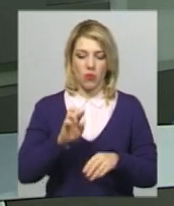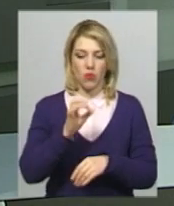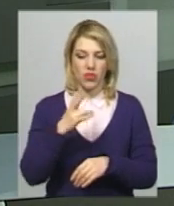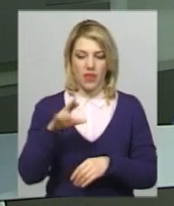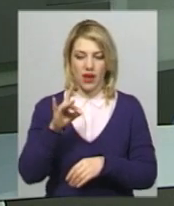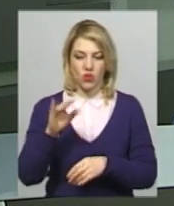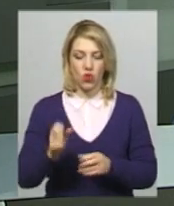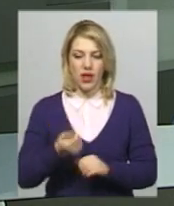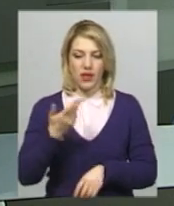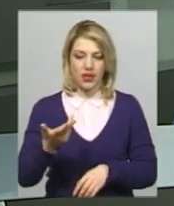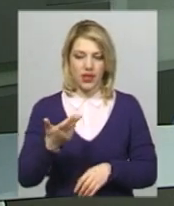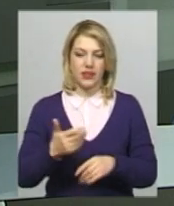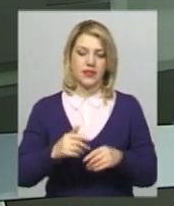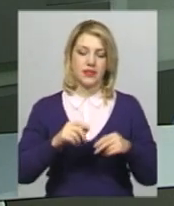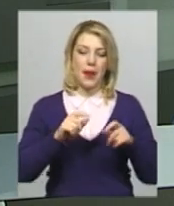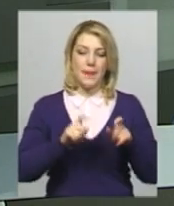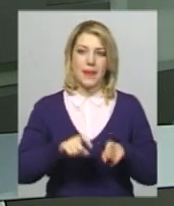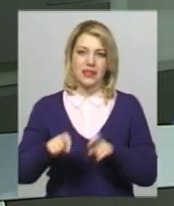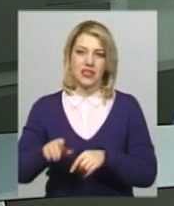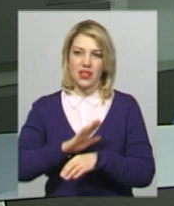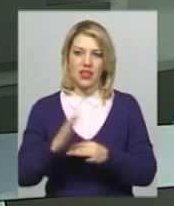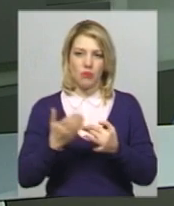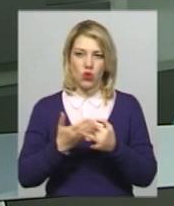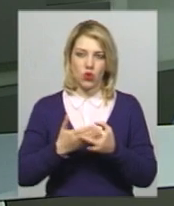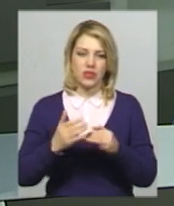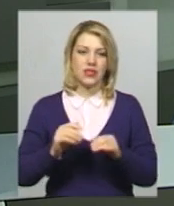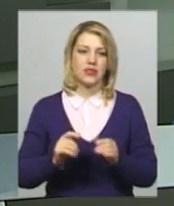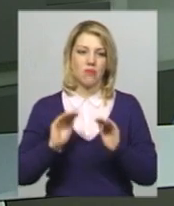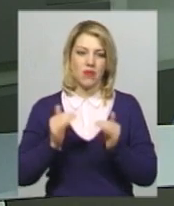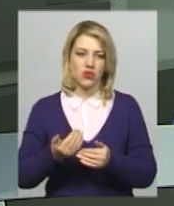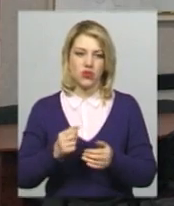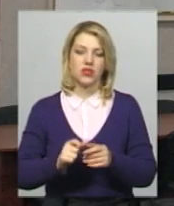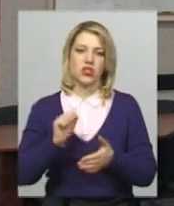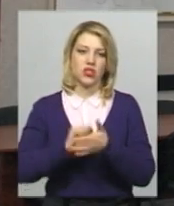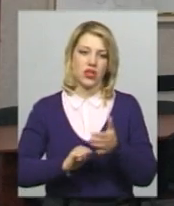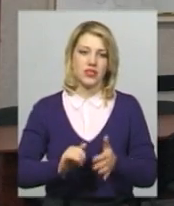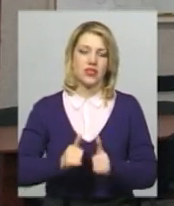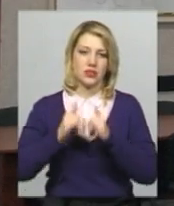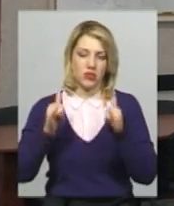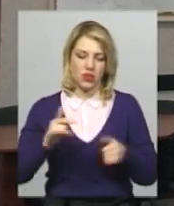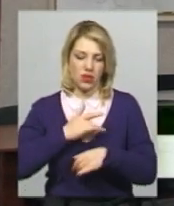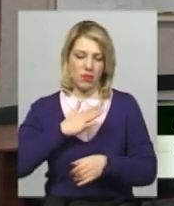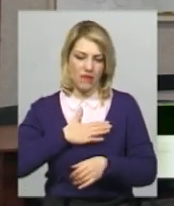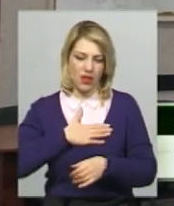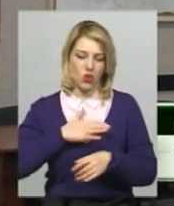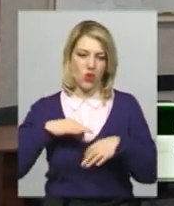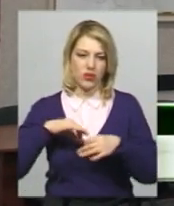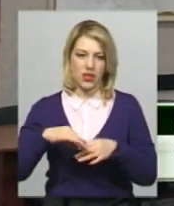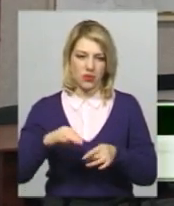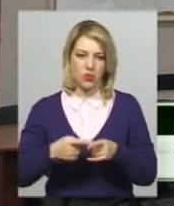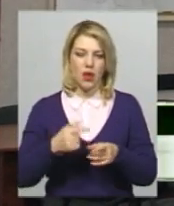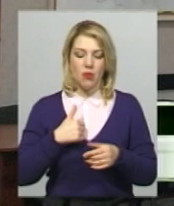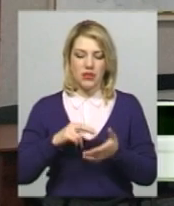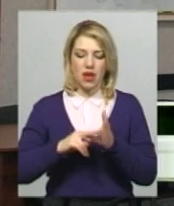кількість пасажирів-непільговиків у місті зменшується через збільшення приватного транспорту. На березень цього року ми запланували